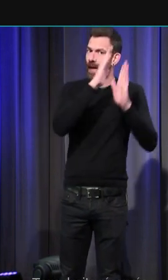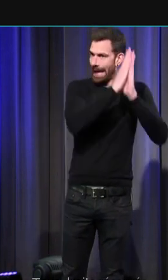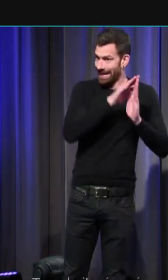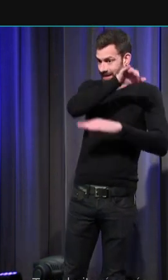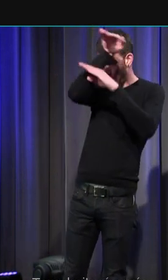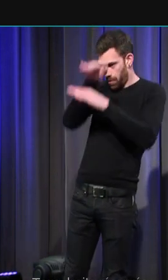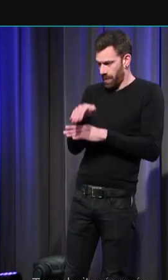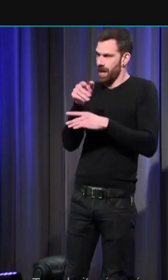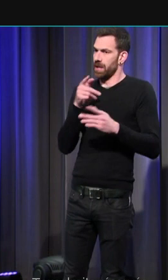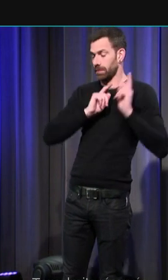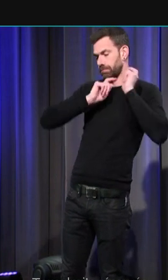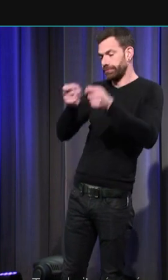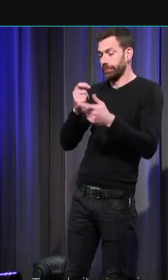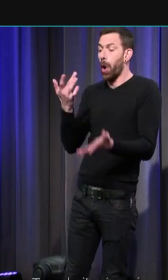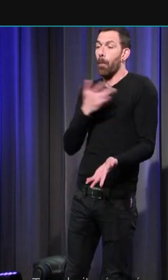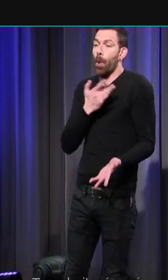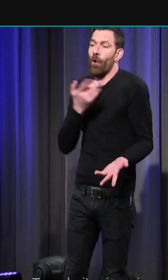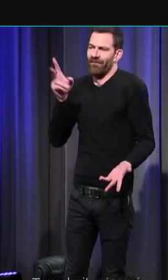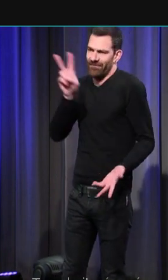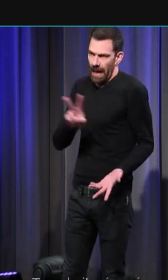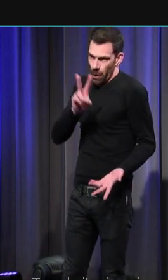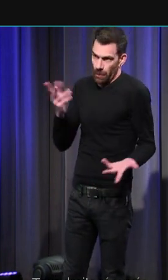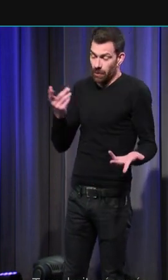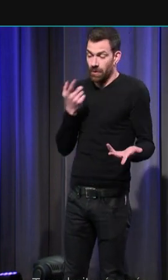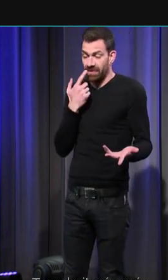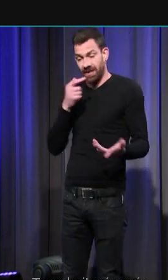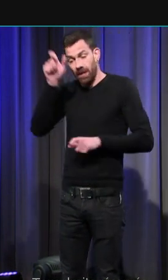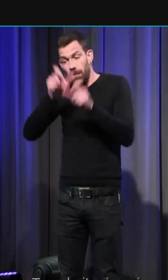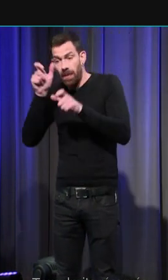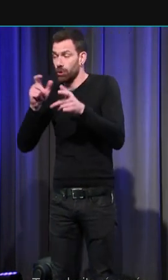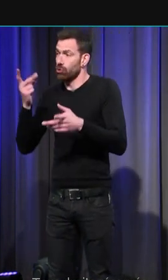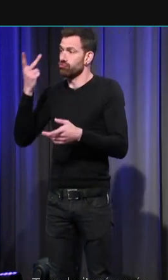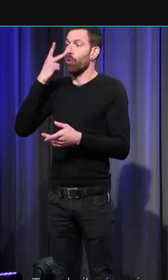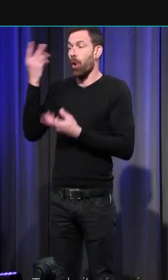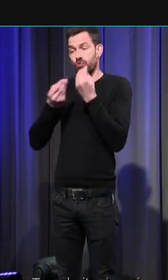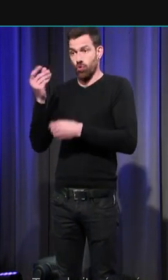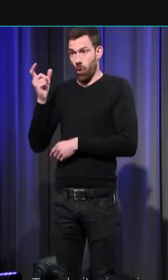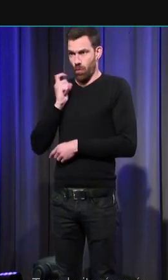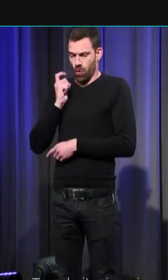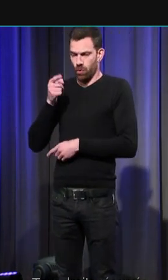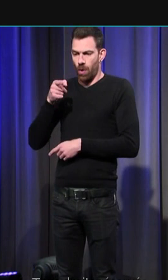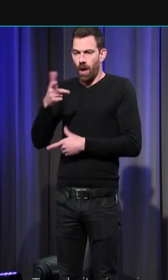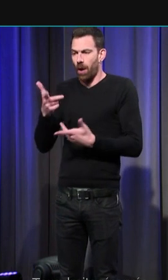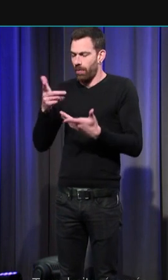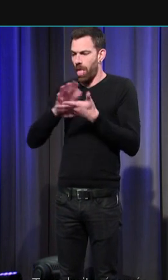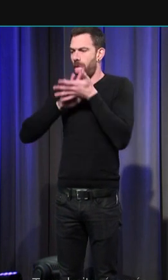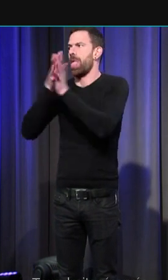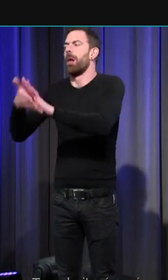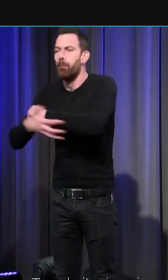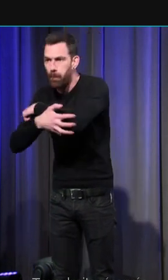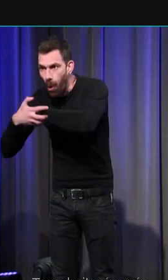appellent les pauvres vergogneux, à savoir des nobles ou des bourgeois, même, qui sont tombés dans la pauvreté